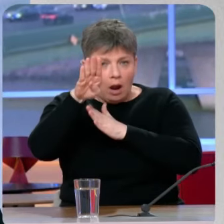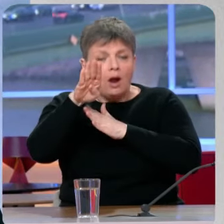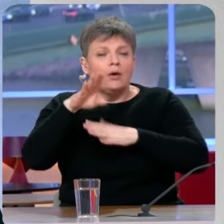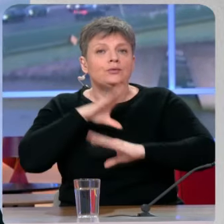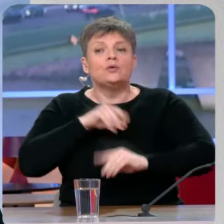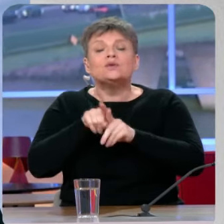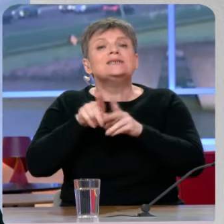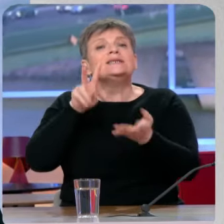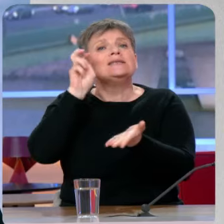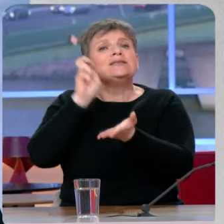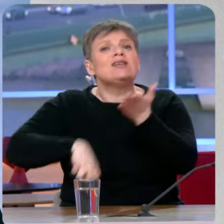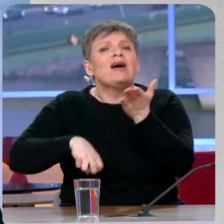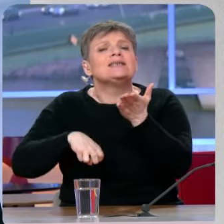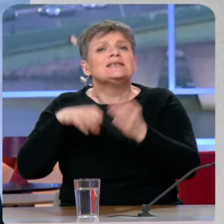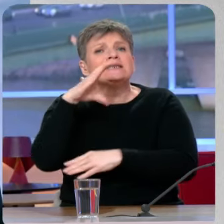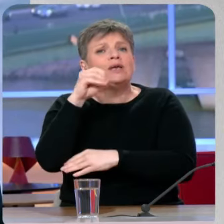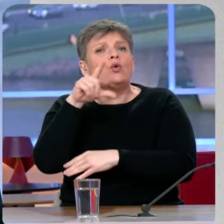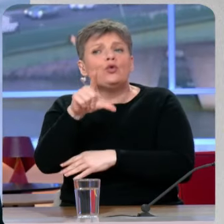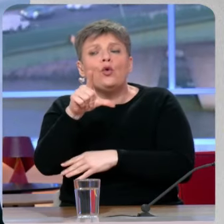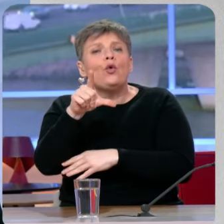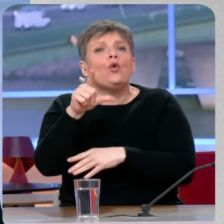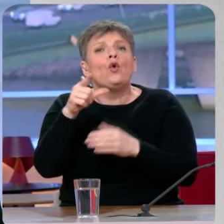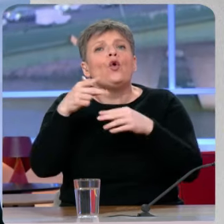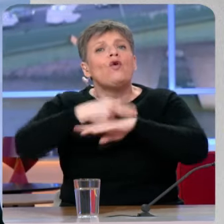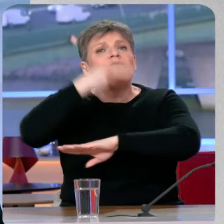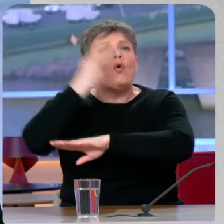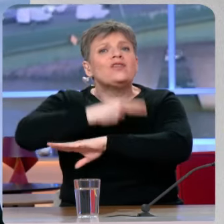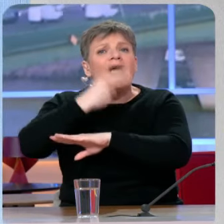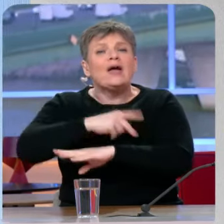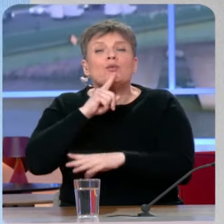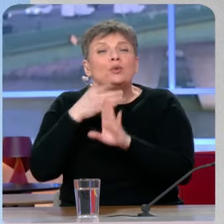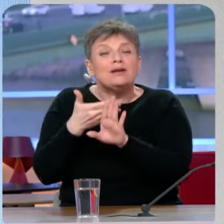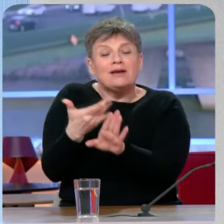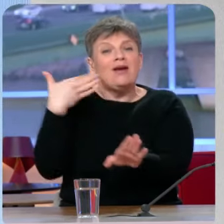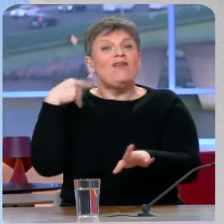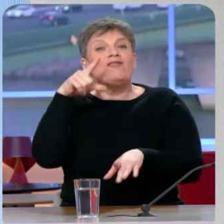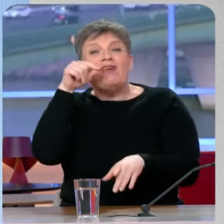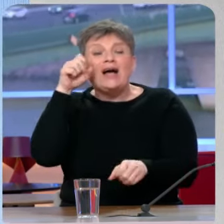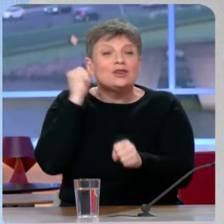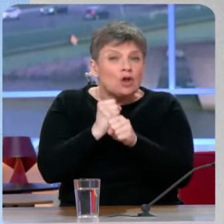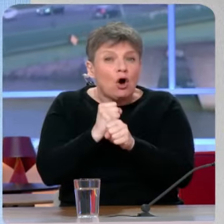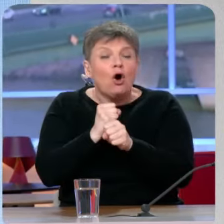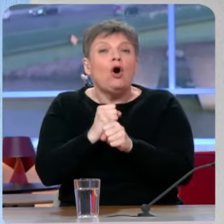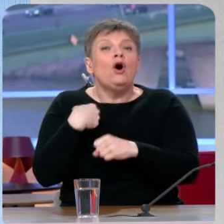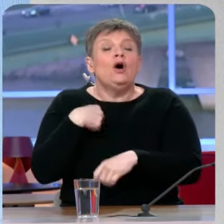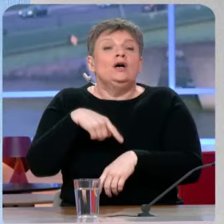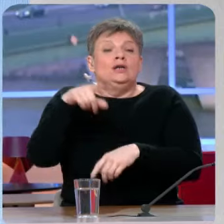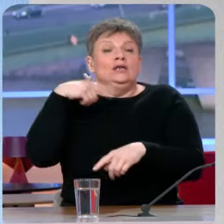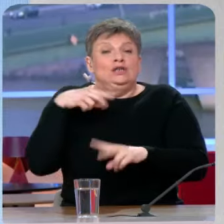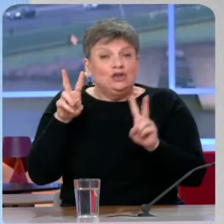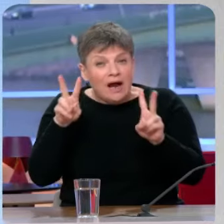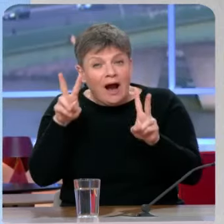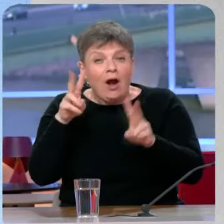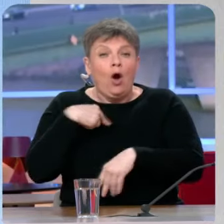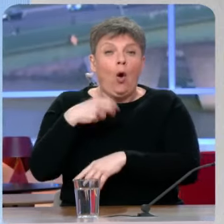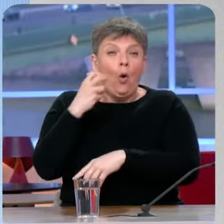faisait 20 ans, 20 ans que Jacques Chirac, puis Nicolas Sarkozy, puis François Hollande essayait de le faire, nous on l'a gagné. Ça veut dire que quand vous êtes salarié